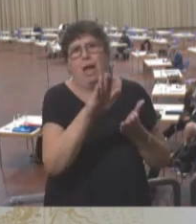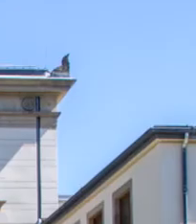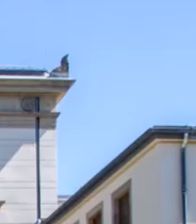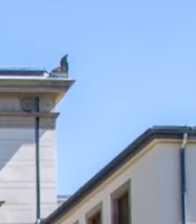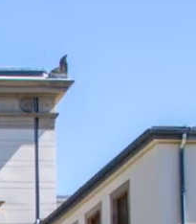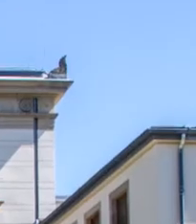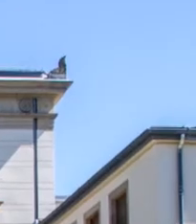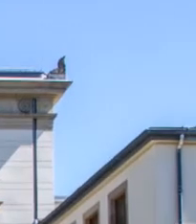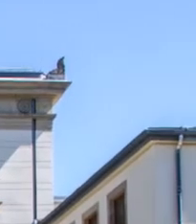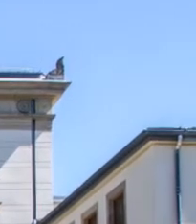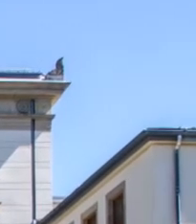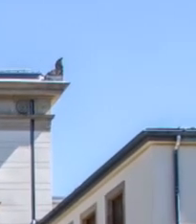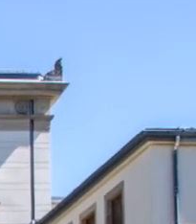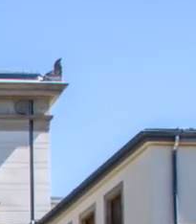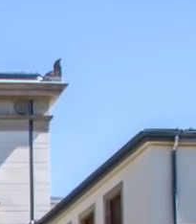Aufmerksamkeit.